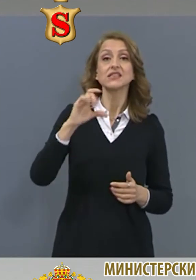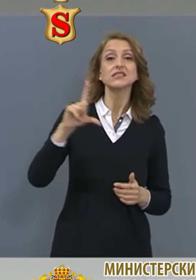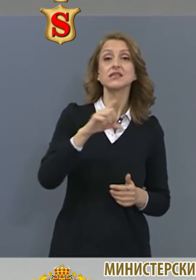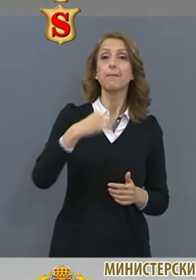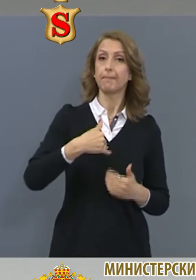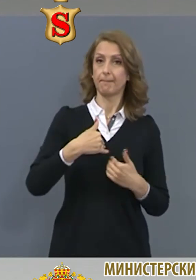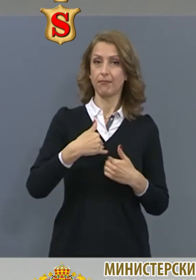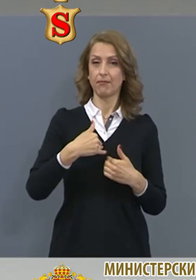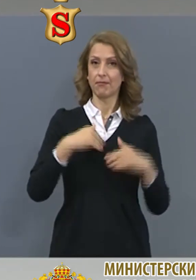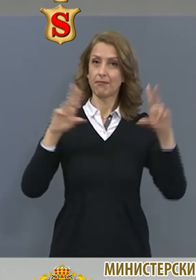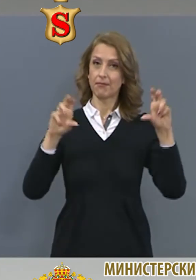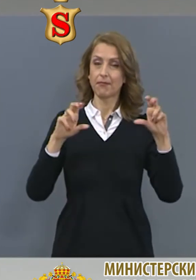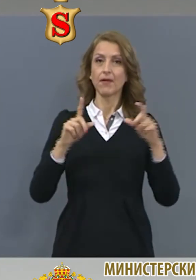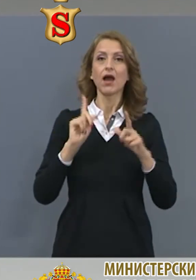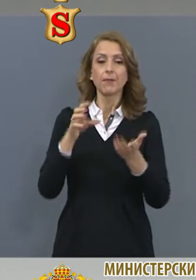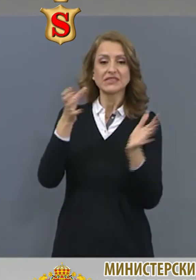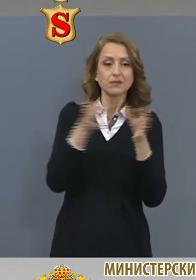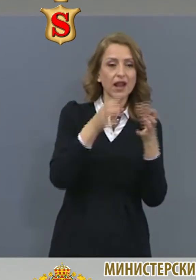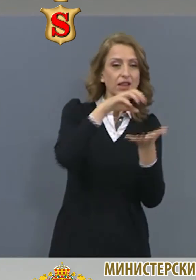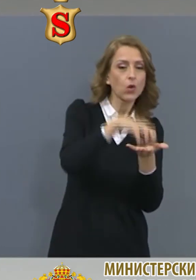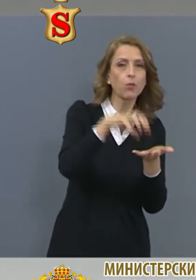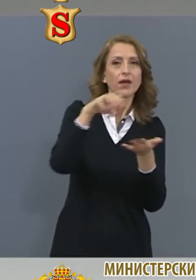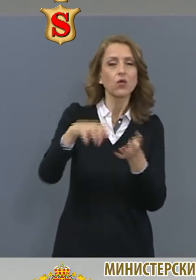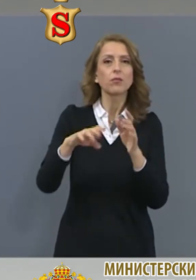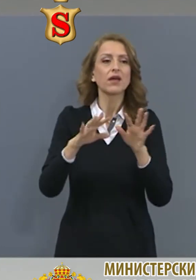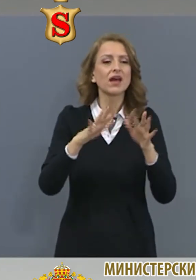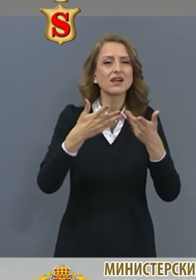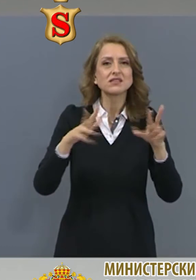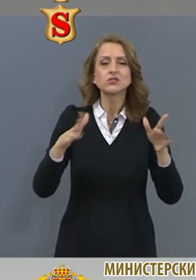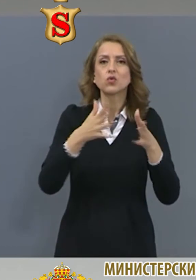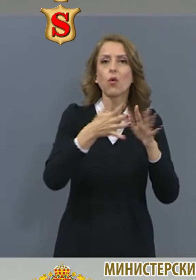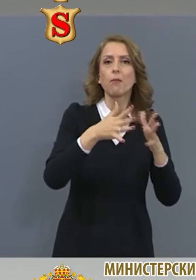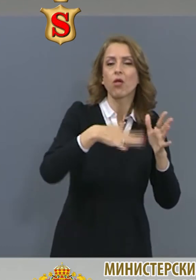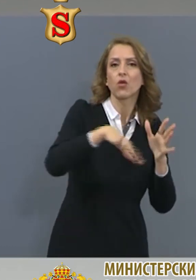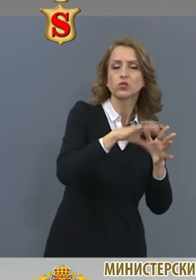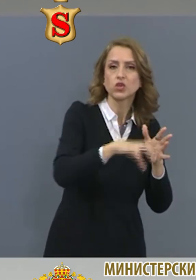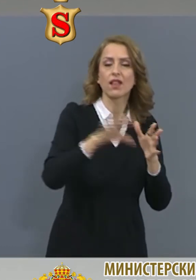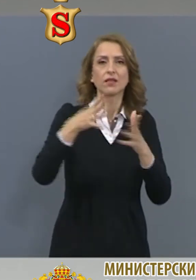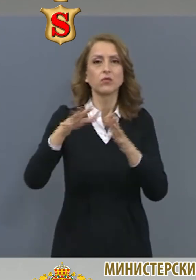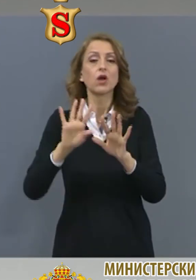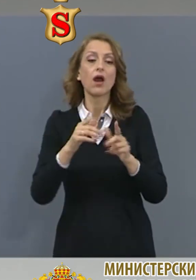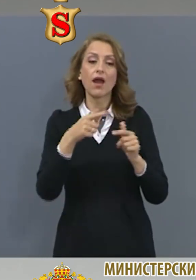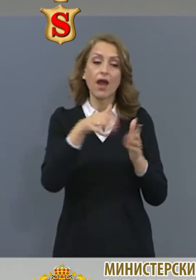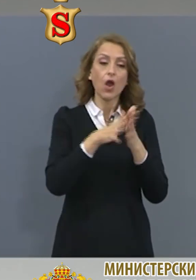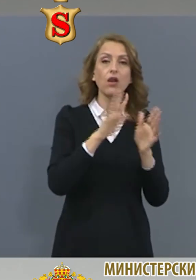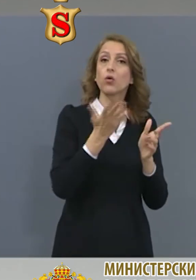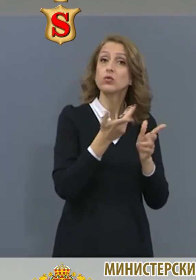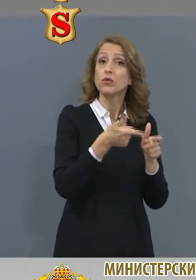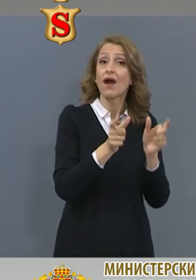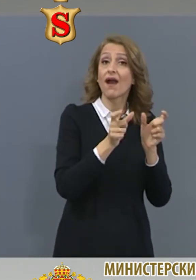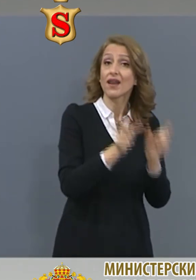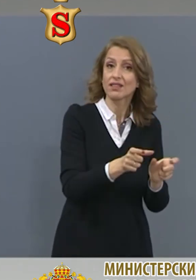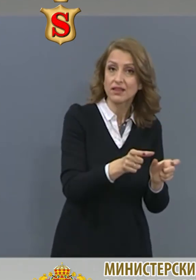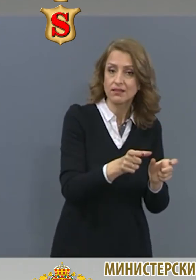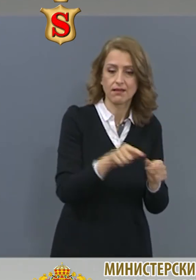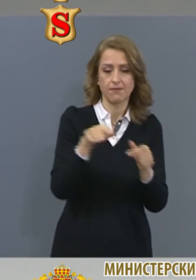информация по групи заинтересовани страни и по видове ситуации. Лица, които са в карантина, лица, които са установили, че са контактни